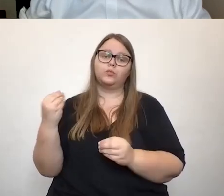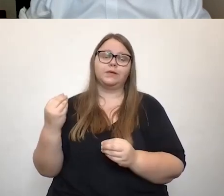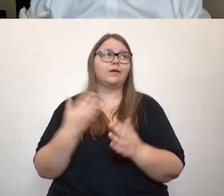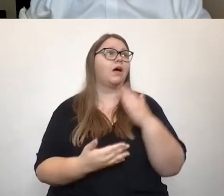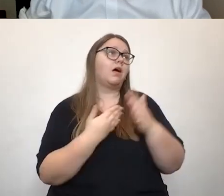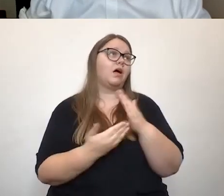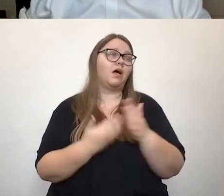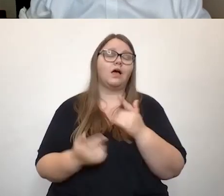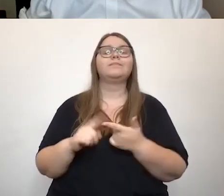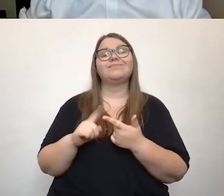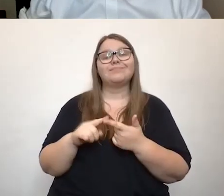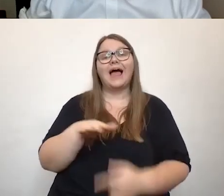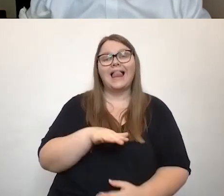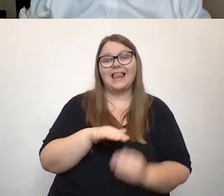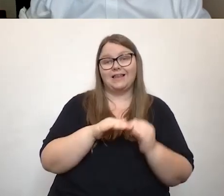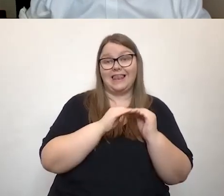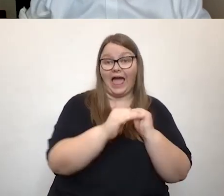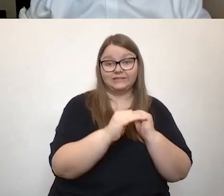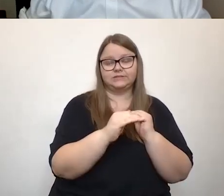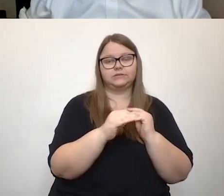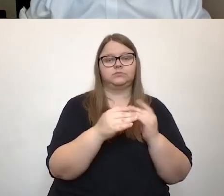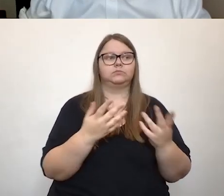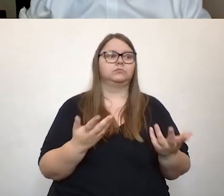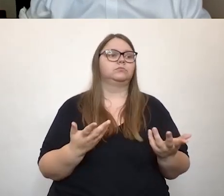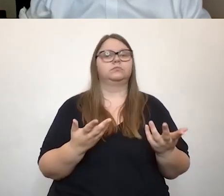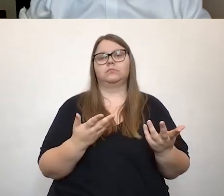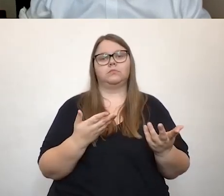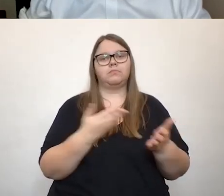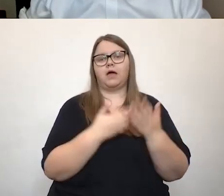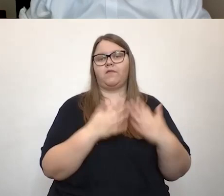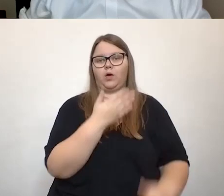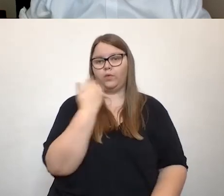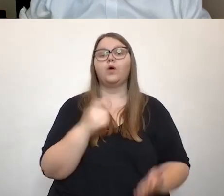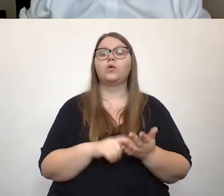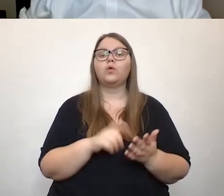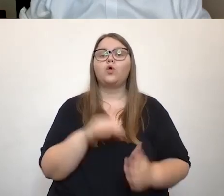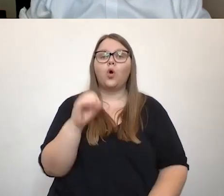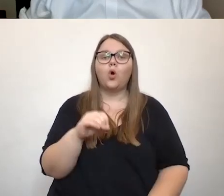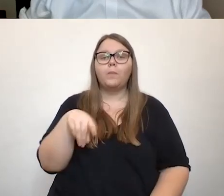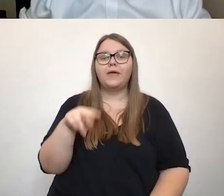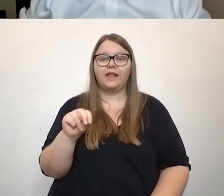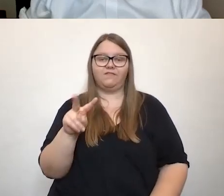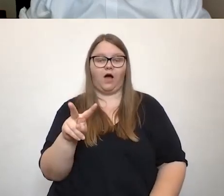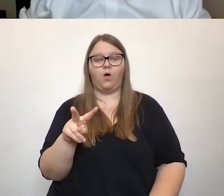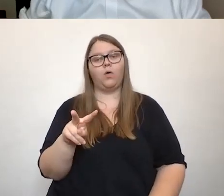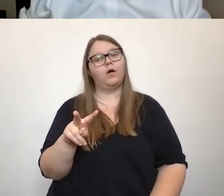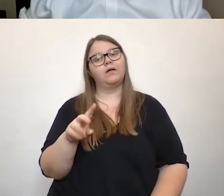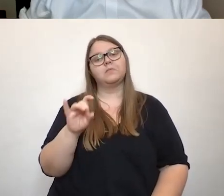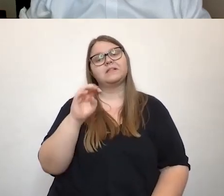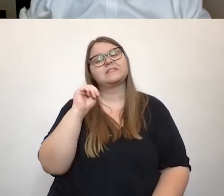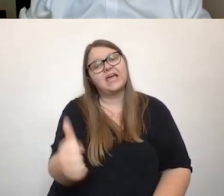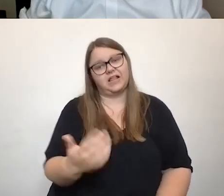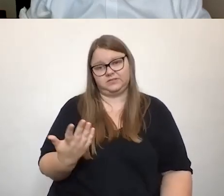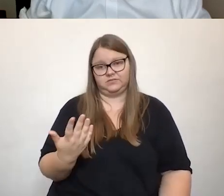Land die Barrierefreiheit gar nicht vorhanden ist, weil der ÖPNV einfach so flächendeckend nicht vorhanden ist. Also wer auf dem Land wohnt,